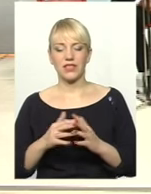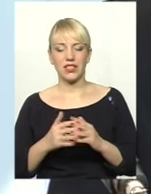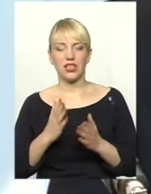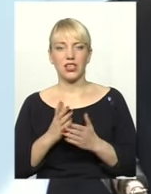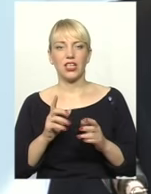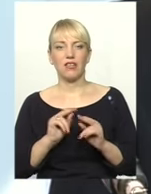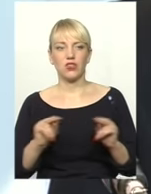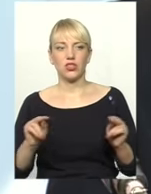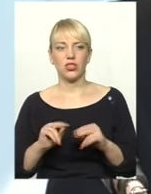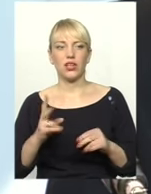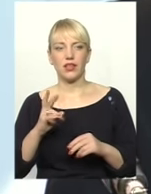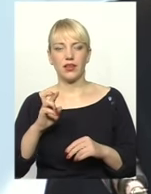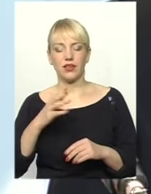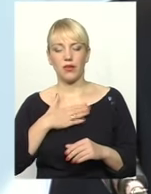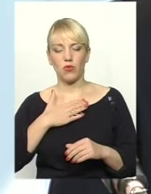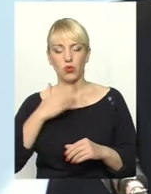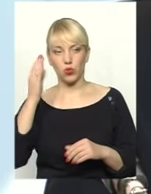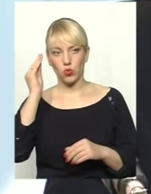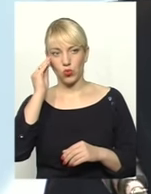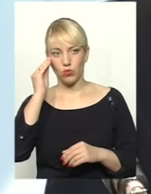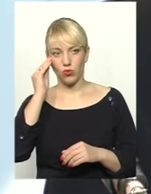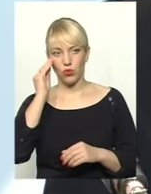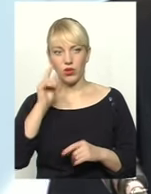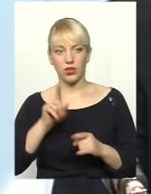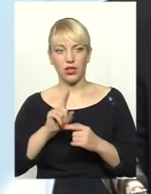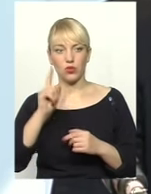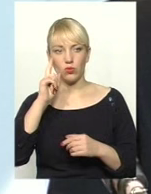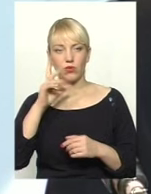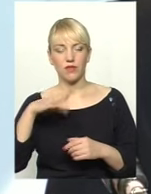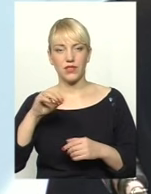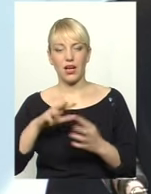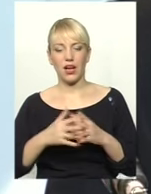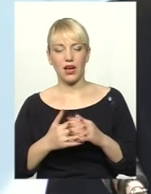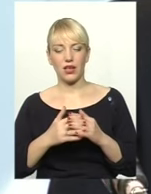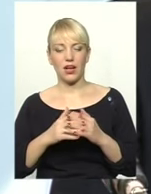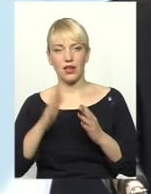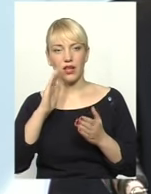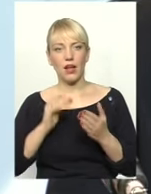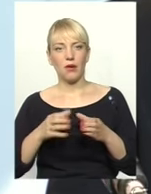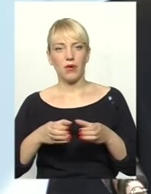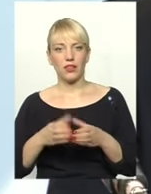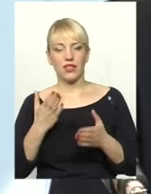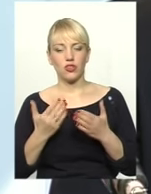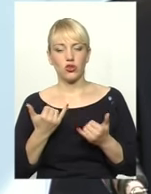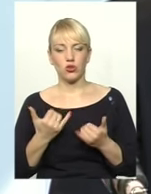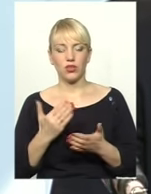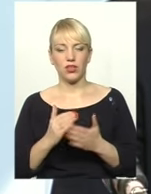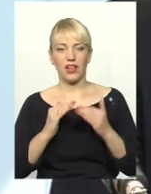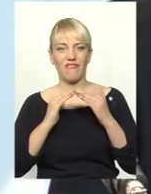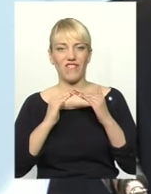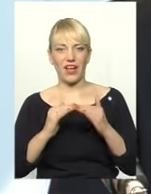на своєму думку, і так думаю, мабуть, що вся аграрна партія, якщо сьогодні є фермер, є великий